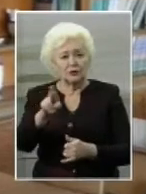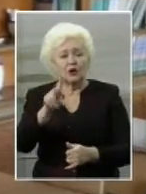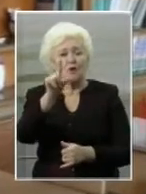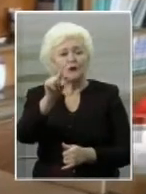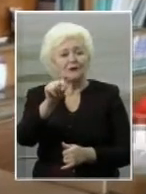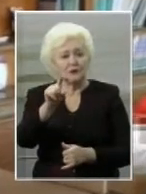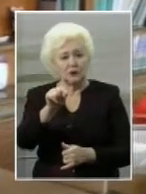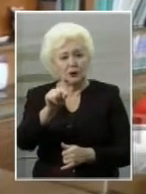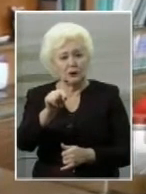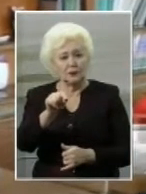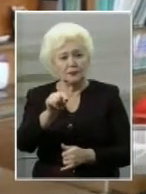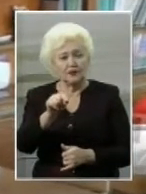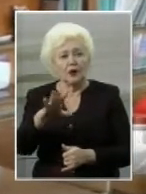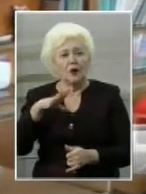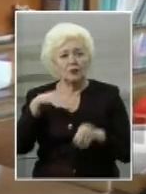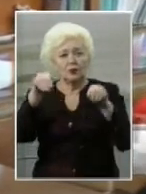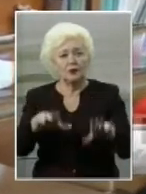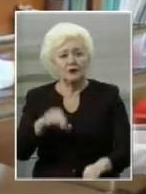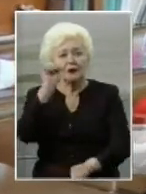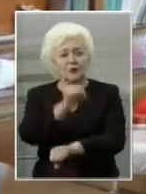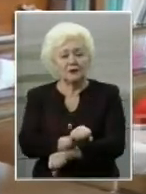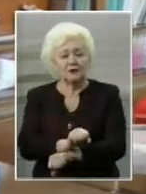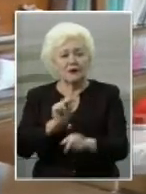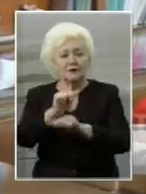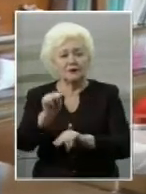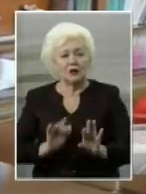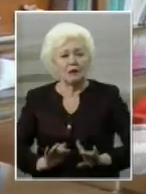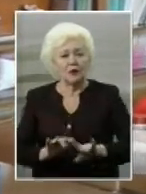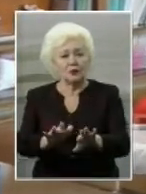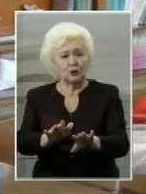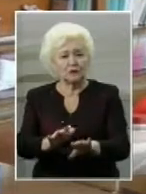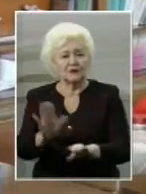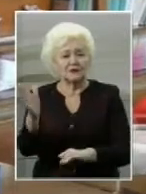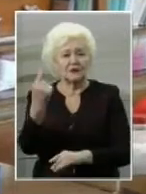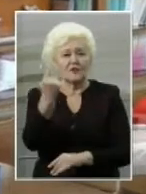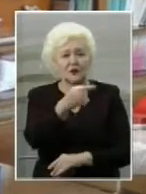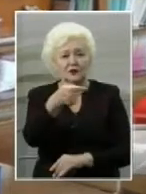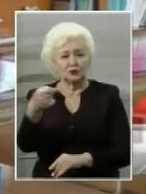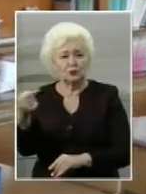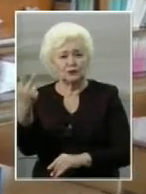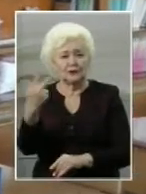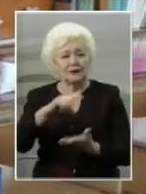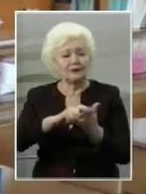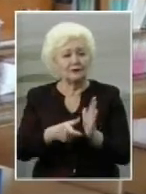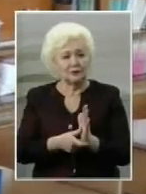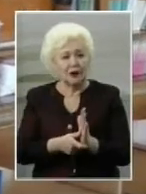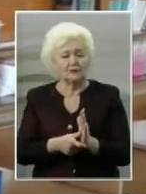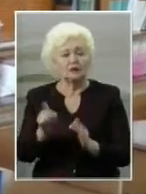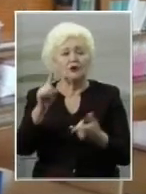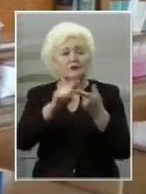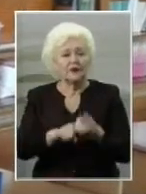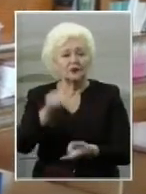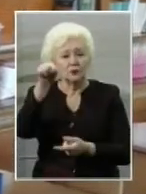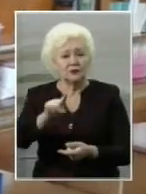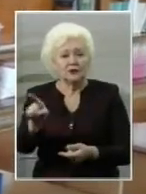понеділок було вирішено призупинити навчальний процес в першому-третьому класі в зв'язку з тим,